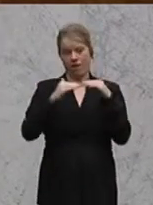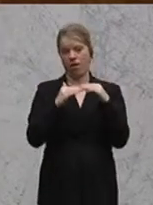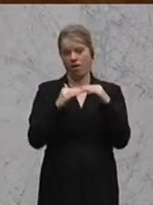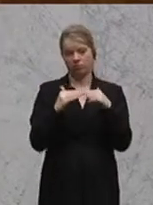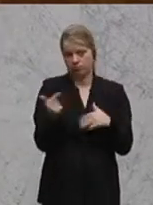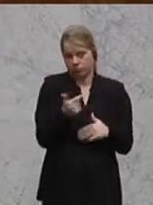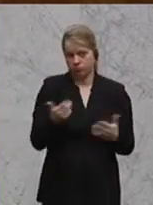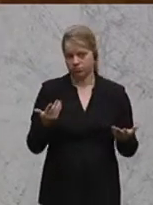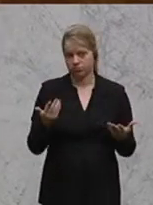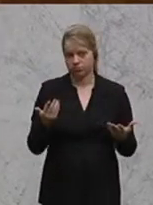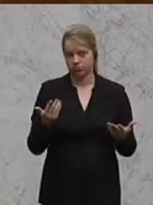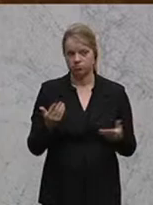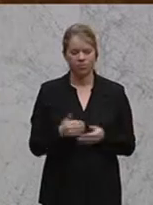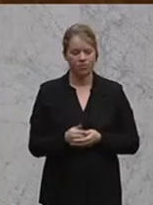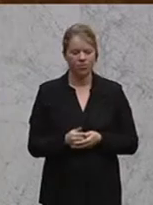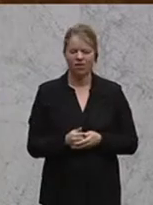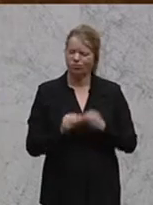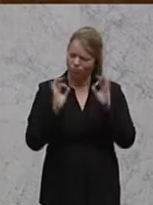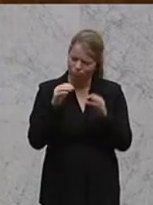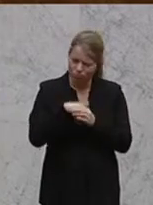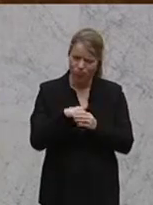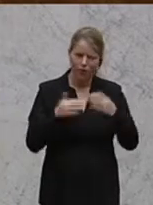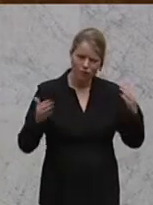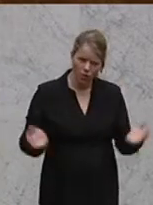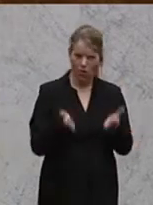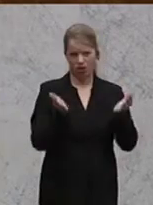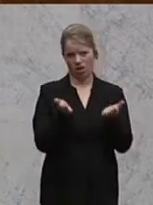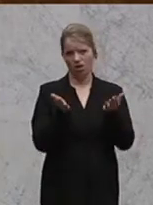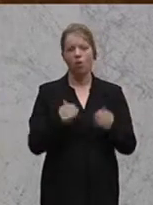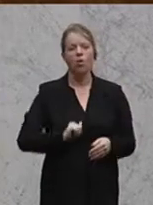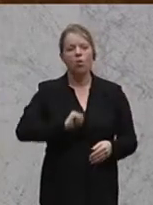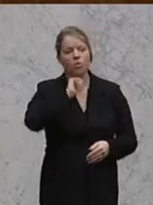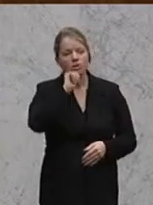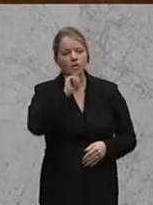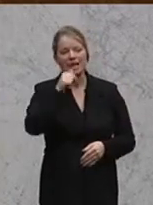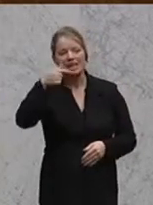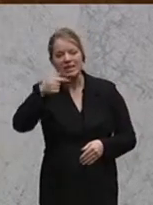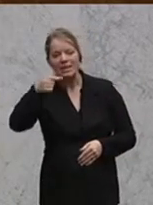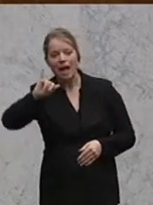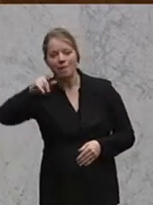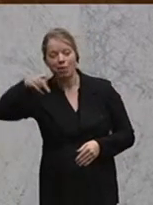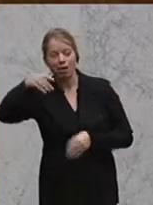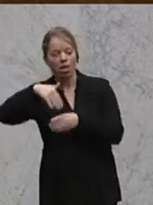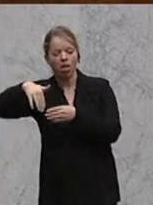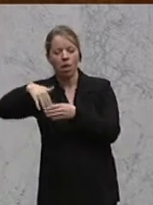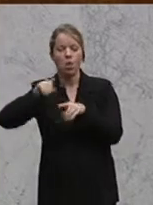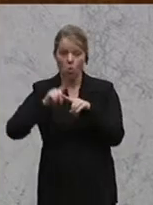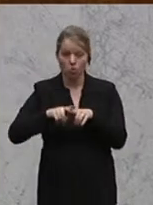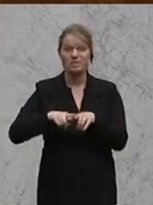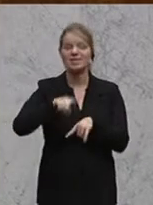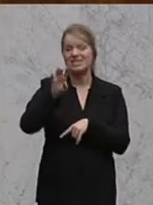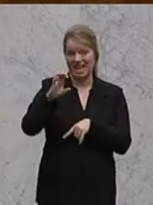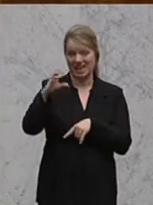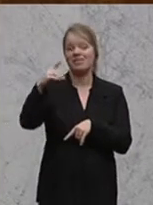natürlich, Sie hören es ja, dass wir das befördern und nicht das, was sich da bei DTIP und im Übrigen auch bei CETA